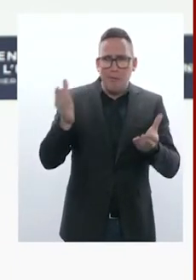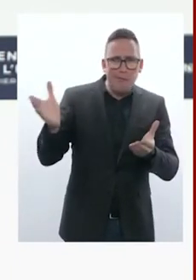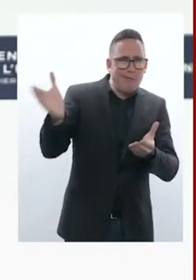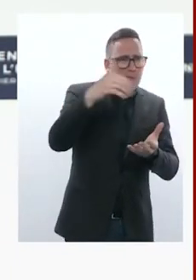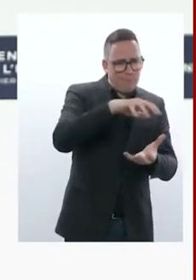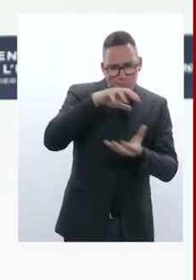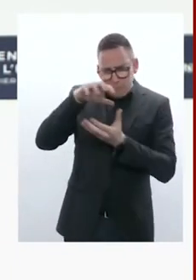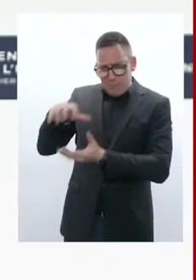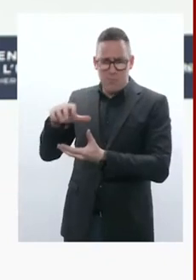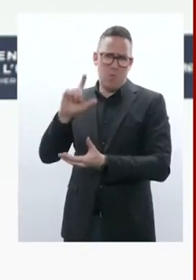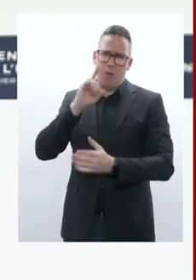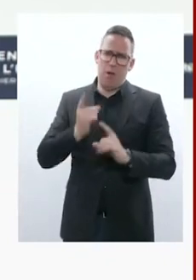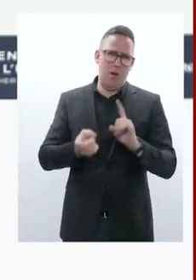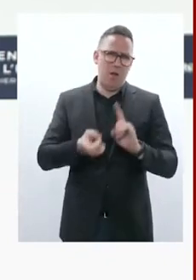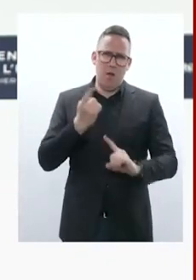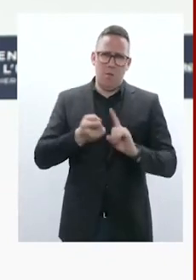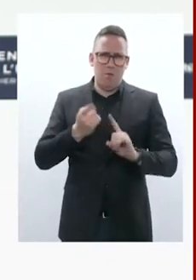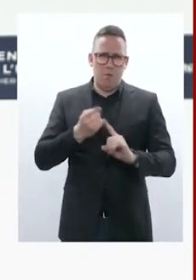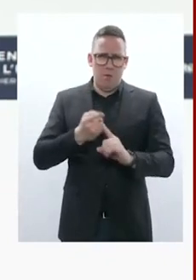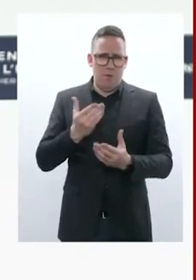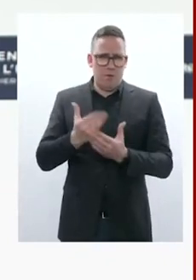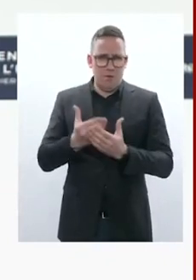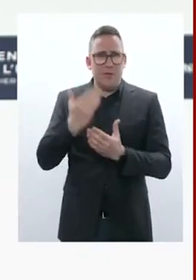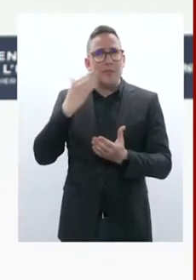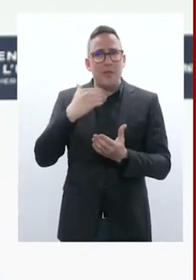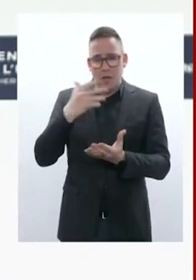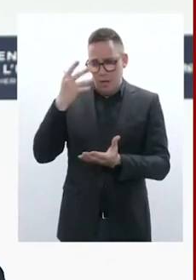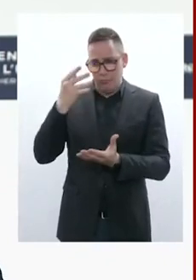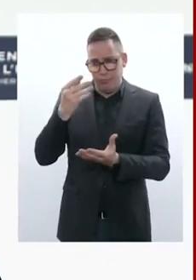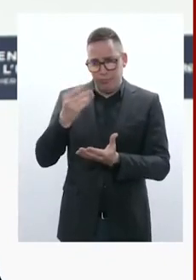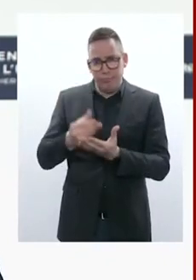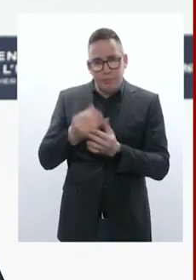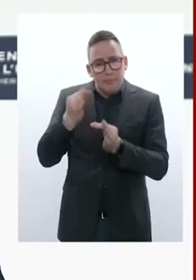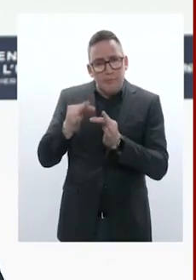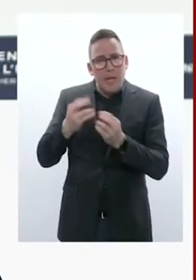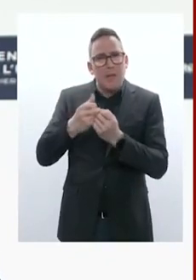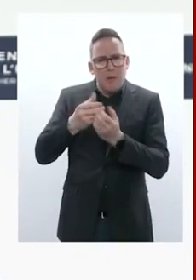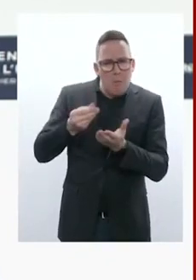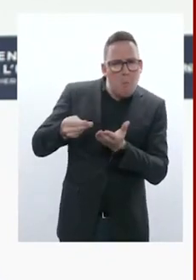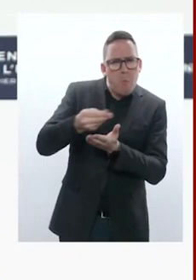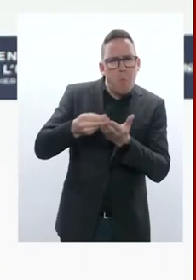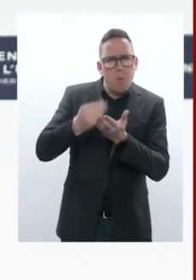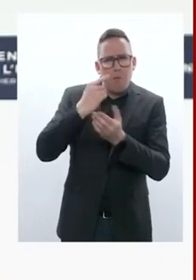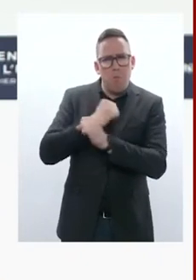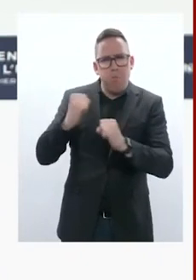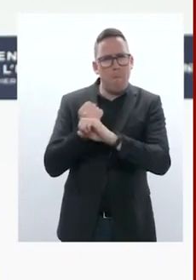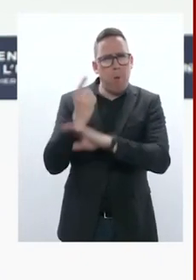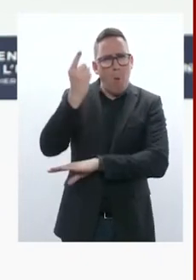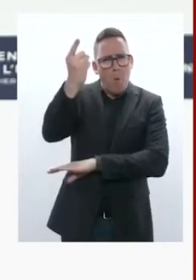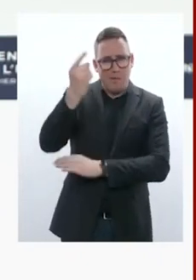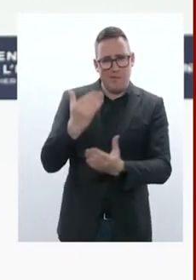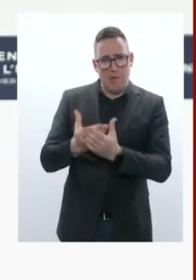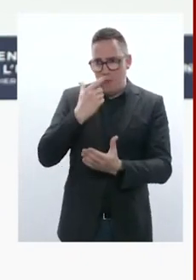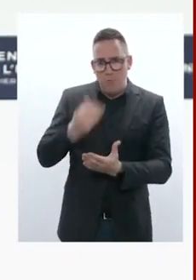de faire face à la rareté de certaines composantes, en particulier des poudres. Deuxième élément, ce sont les systèmes de défense